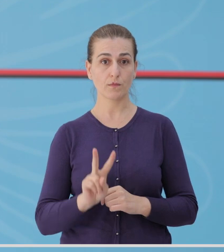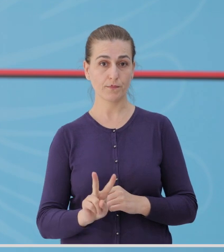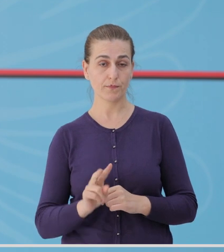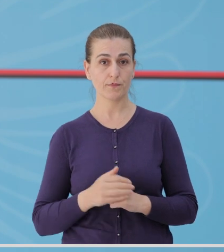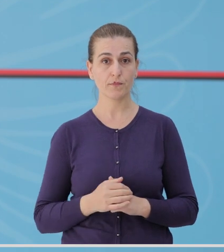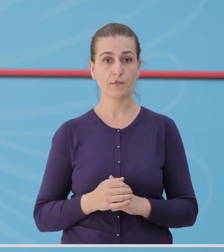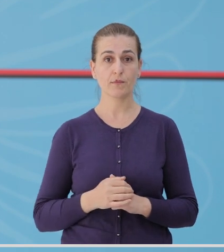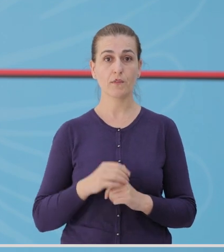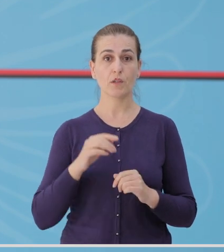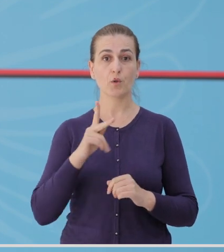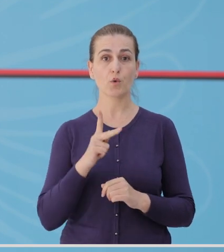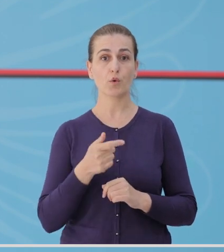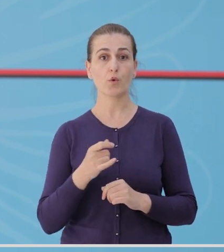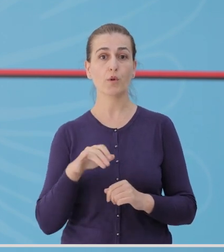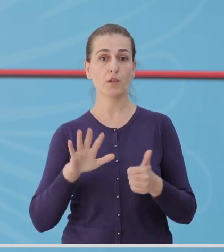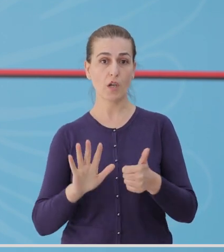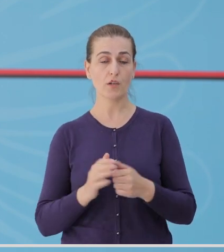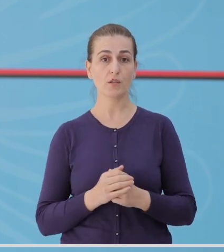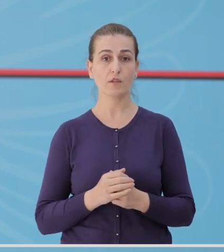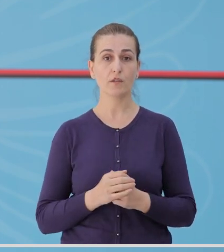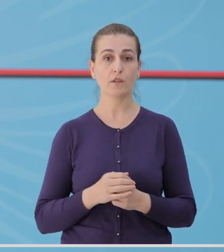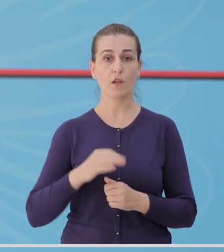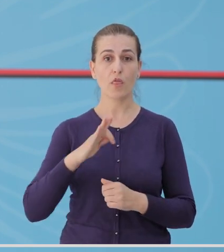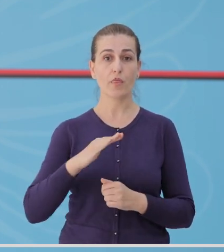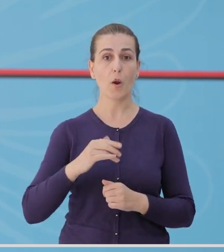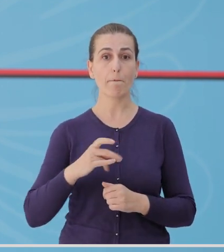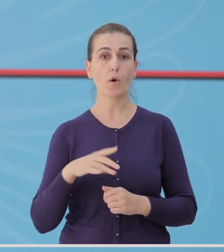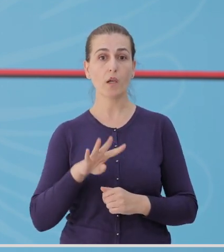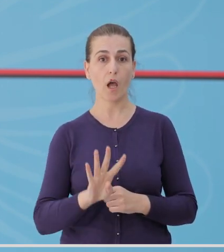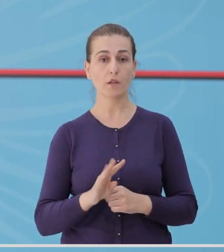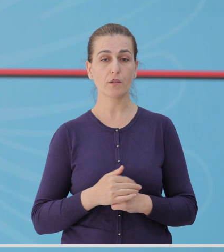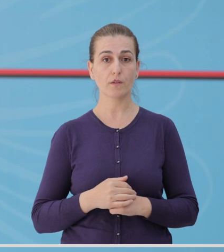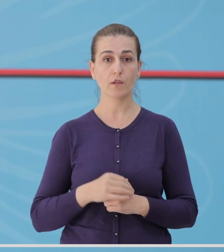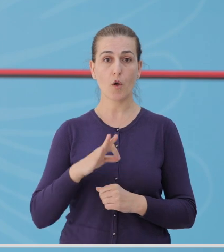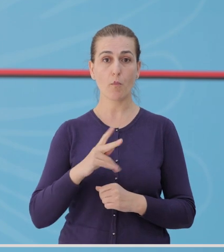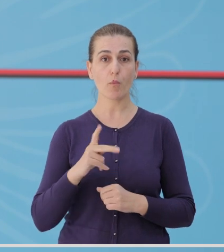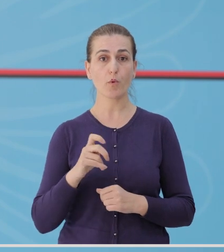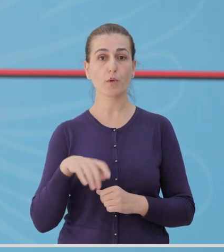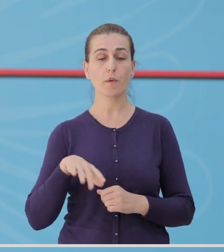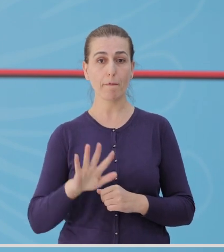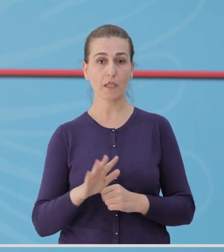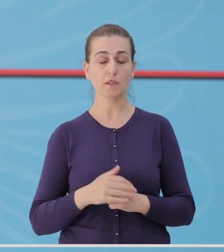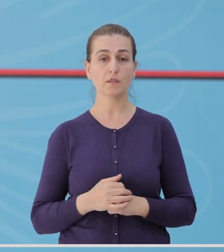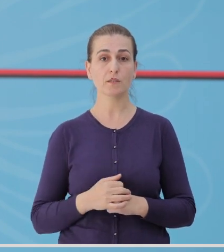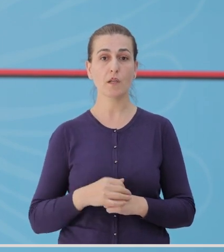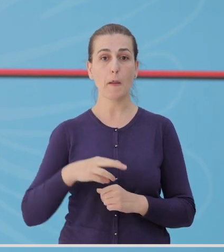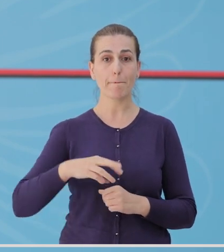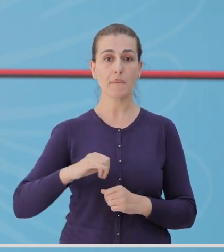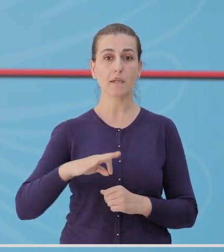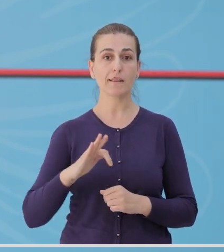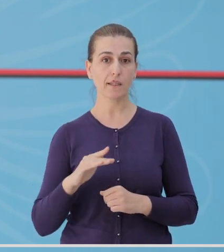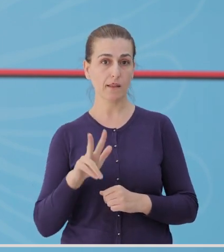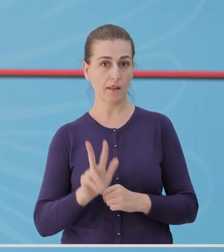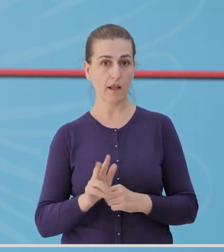raste, Kruj, 6 raste, Tropoj, 4 raste, Puk, 5 raste, Mjerdit,